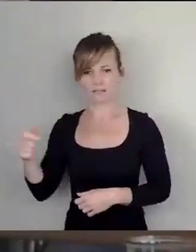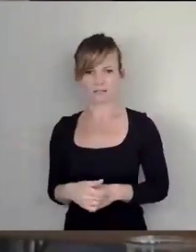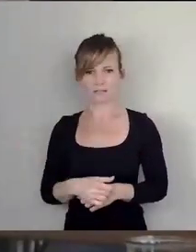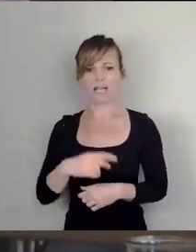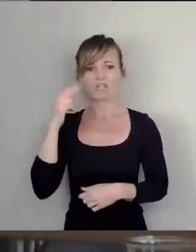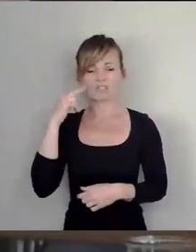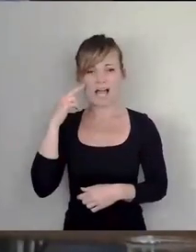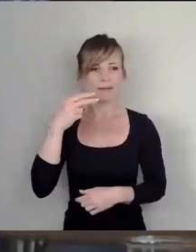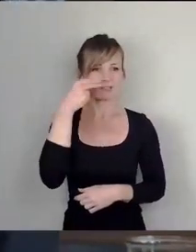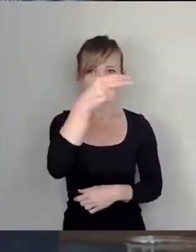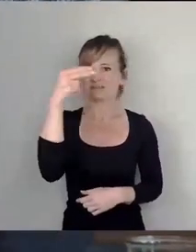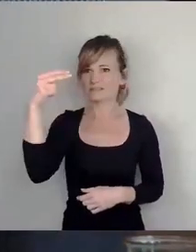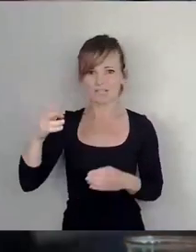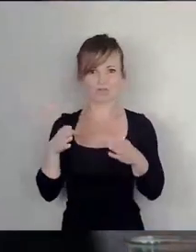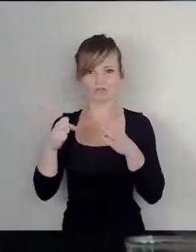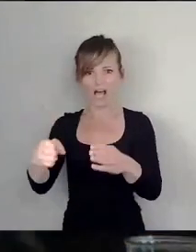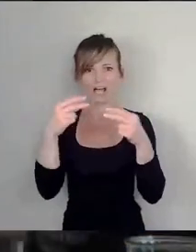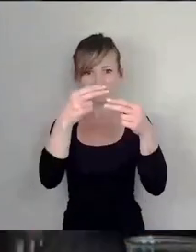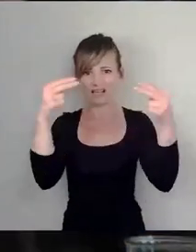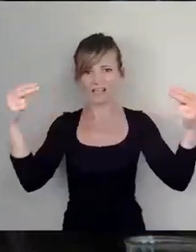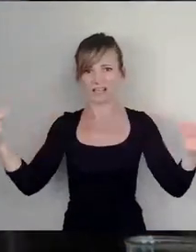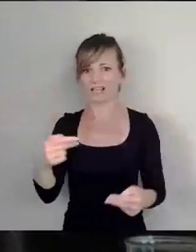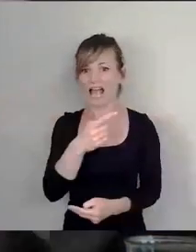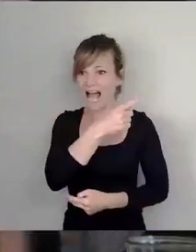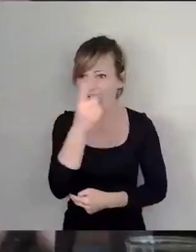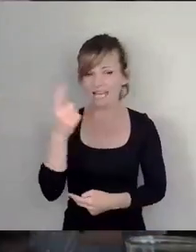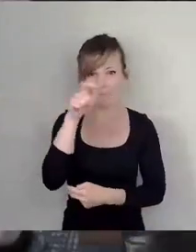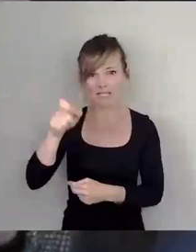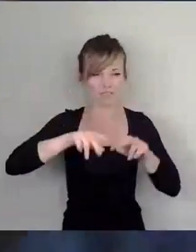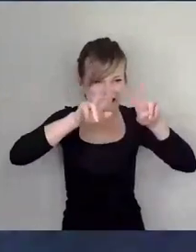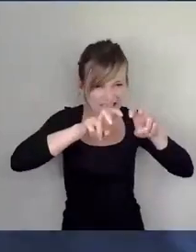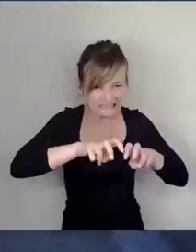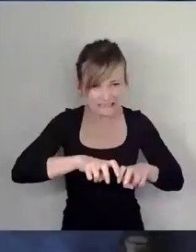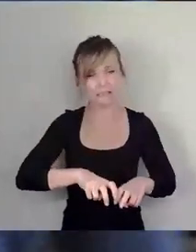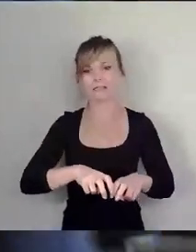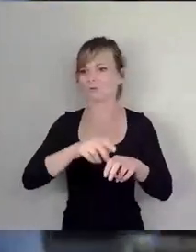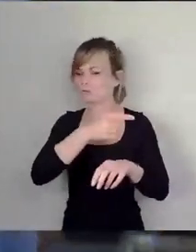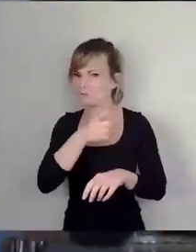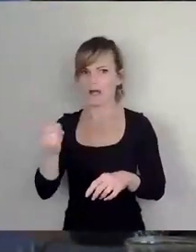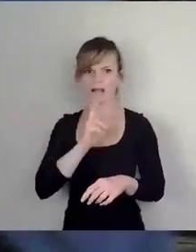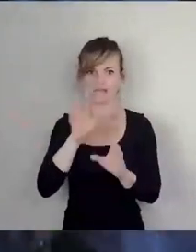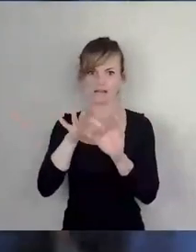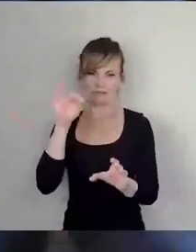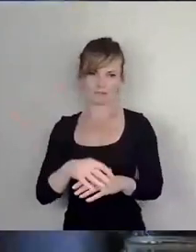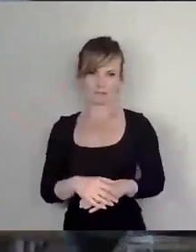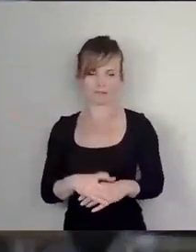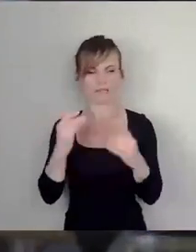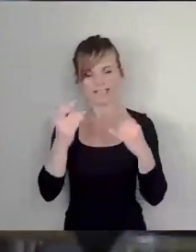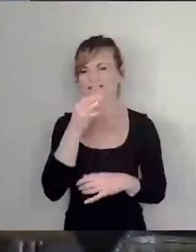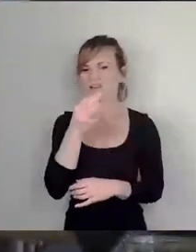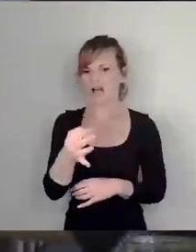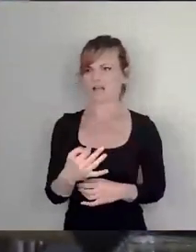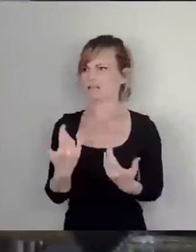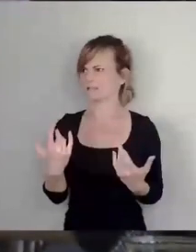geehrt werden, durchforsten, werden wir überall Fehler finden. Und die Frage ist, können wir jetzt nie wieder Straßen